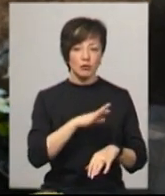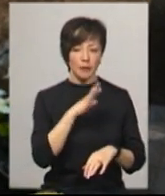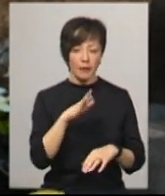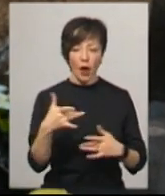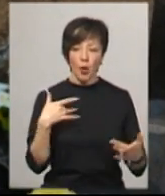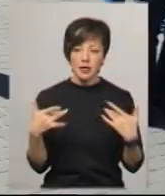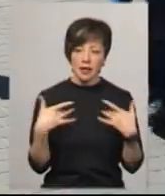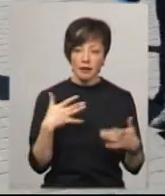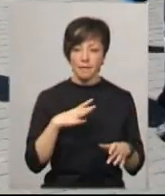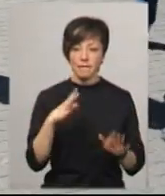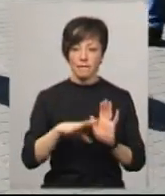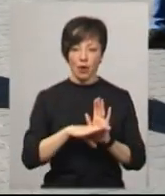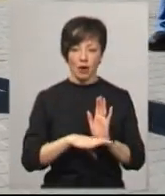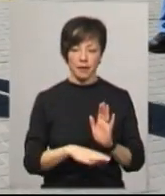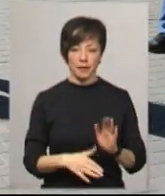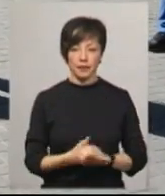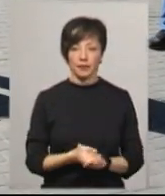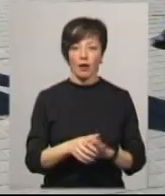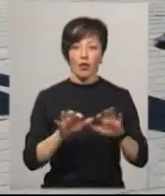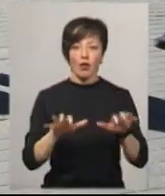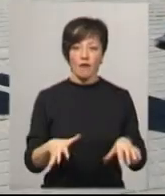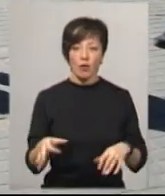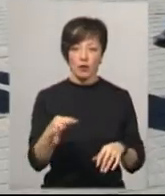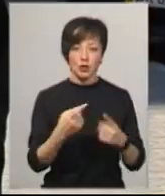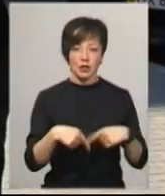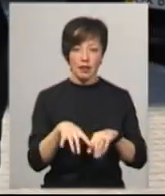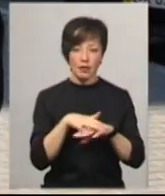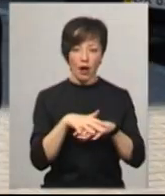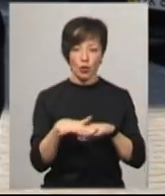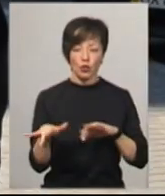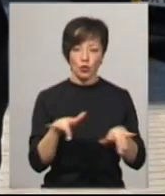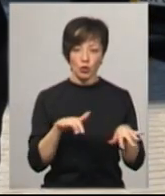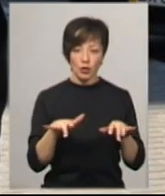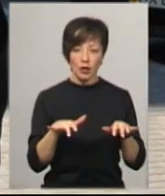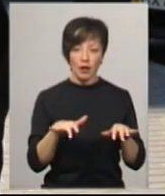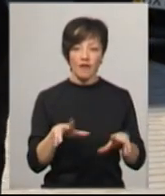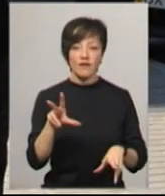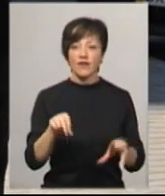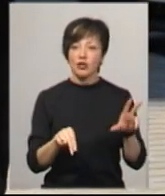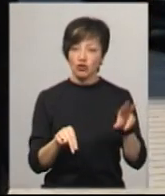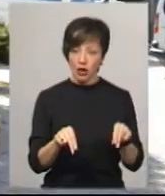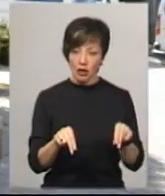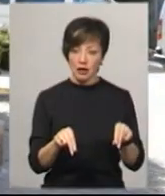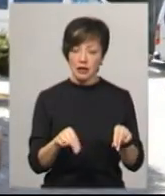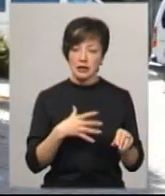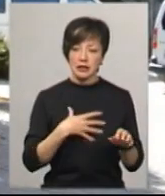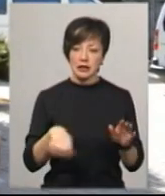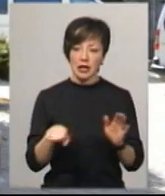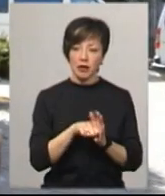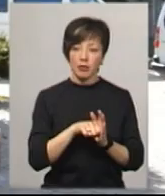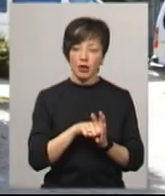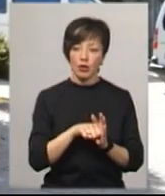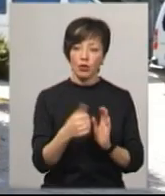концертна програма. Голова Хмельницької обласної організації Народного руху України Ігор Клюс вважає, із загибелью В'ячеслава